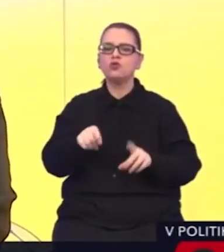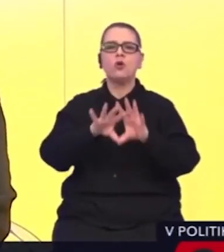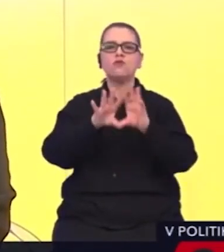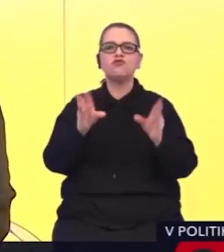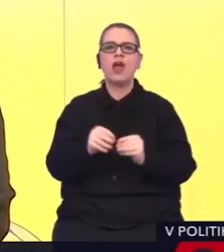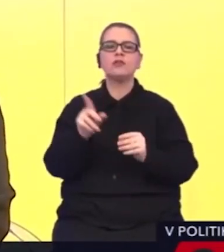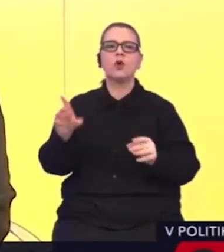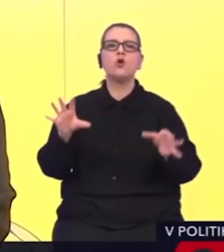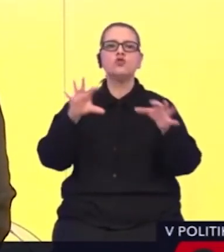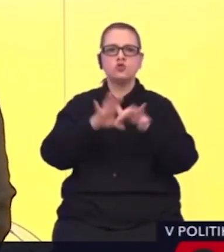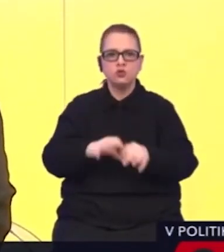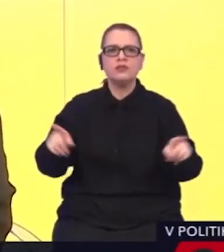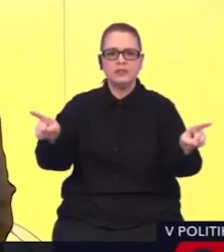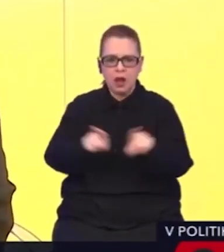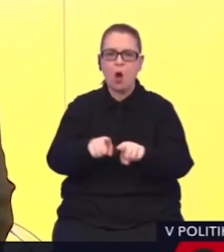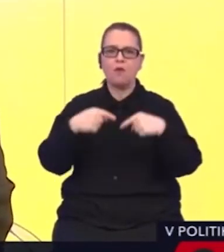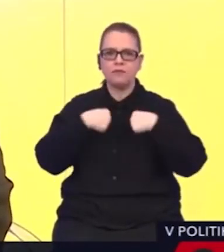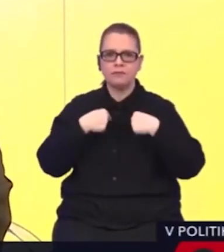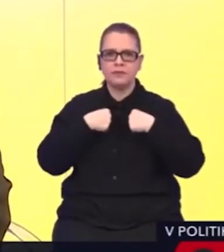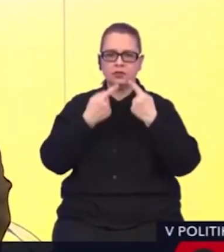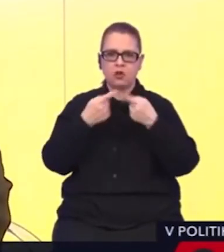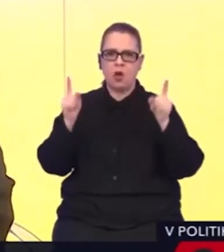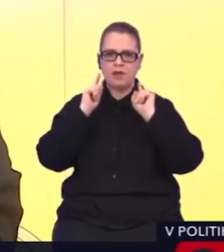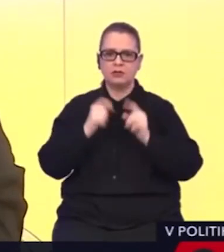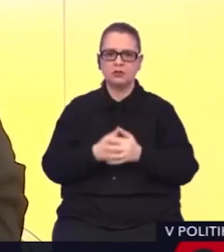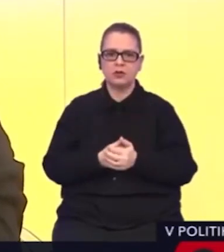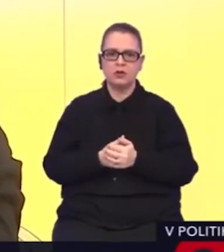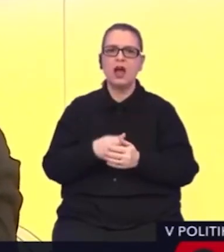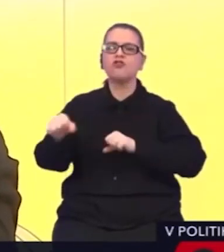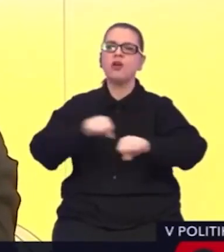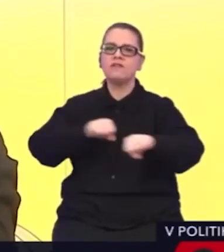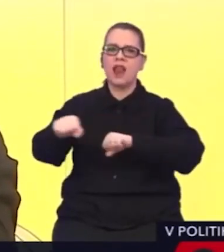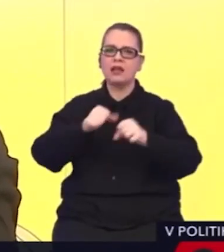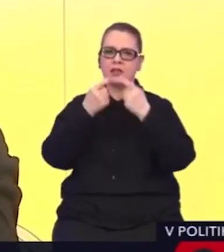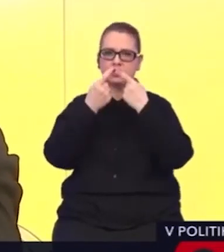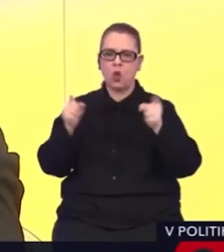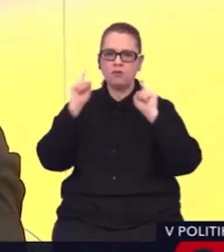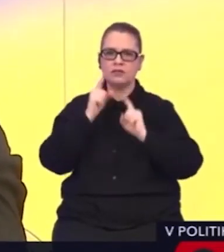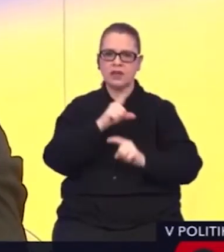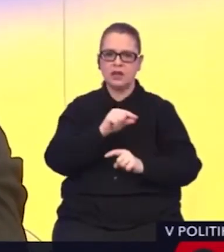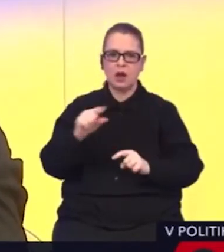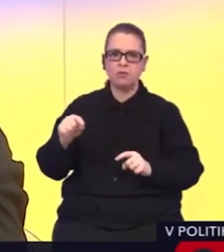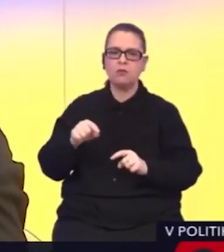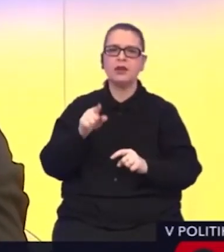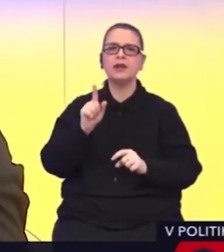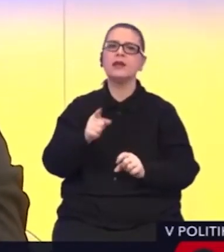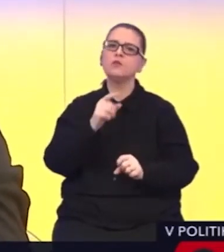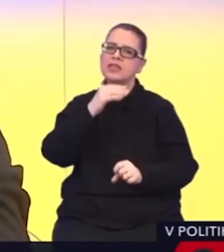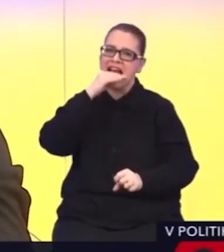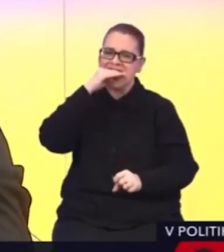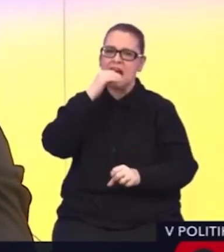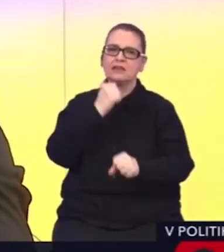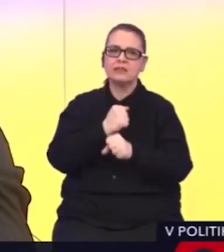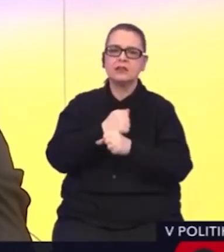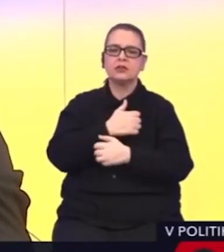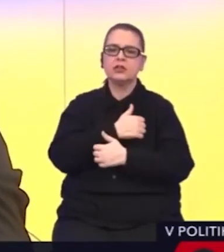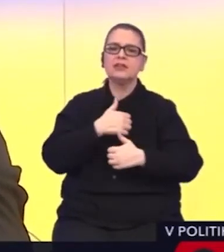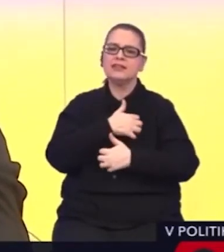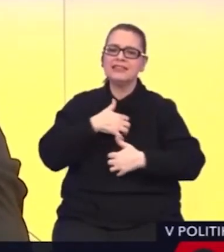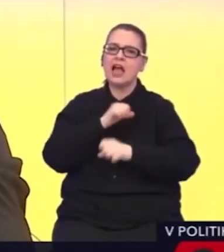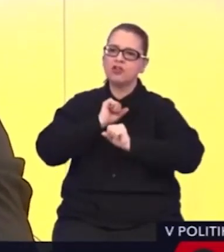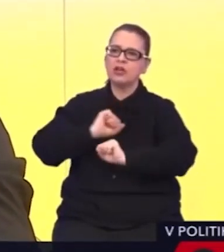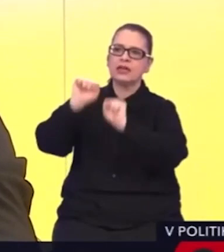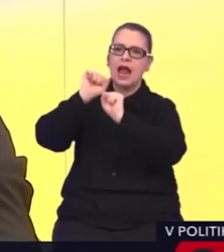bezprostredne dotkne obyvateľov Slovenska a že je vláda Slovenskej republiky. Má robiť všetko preto, aby ochránila Slovenskú